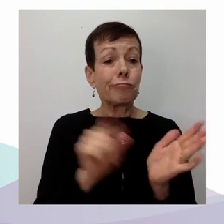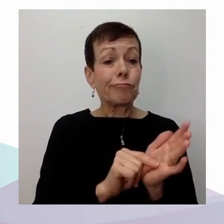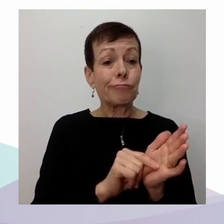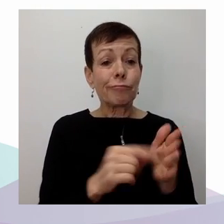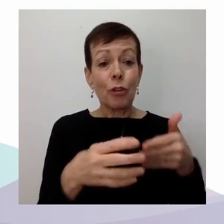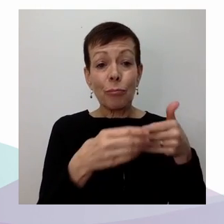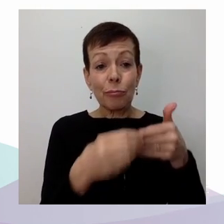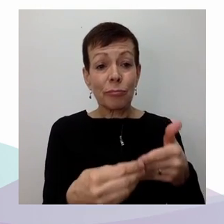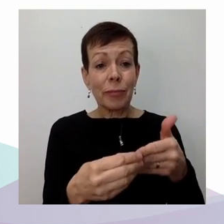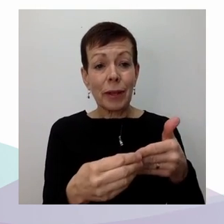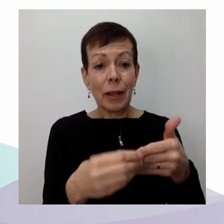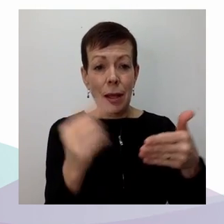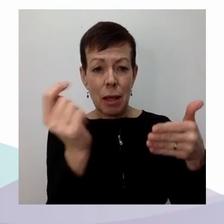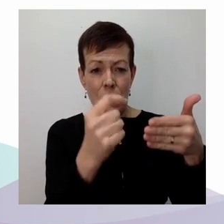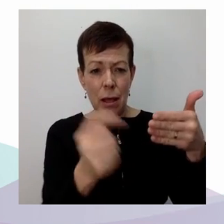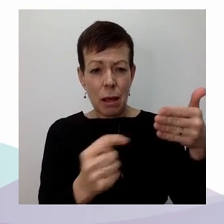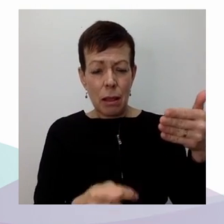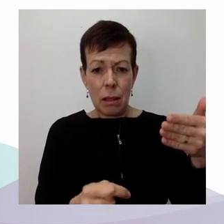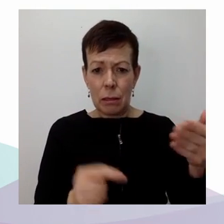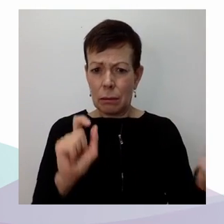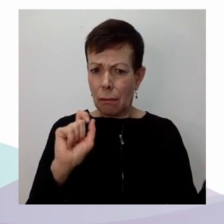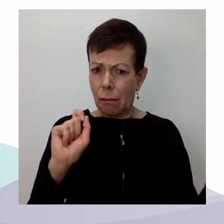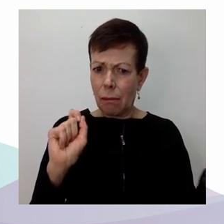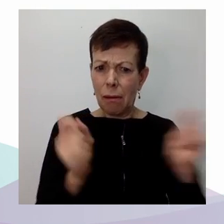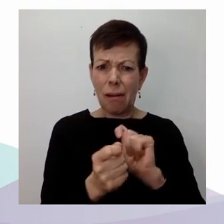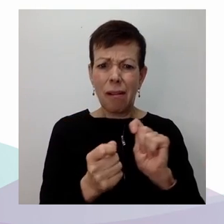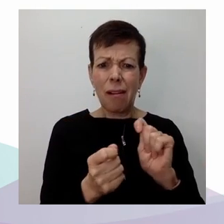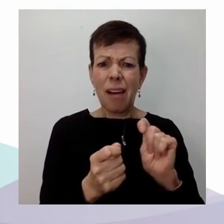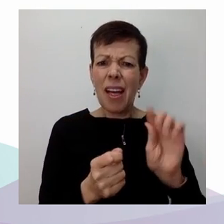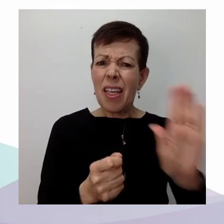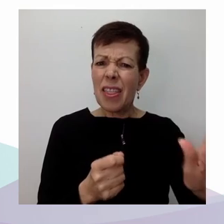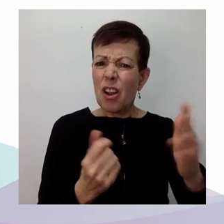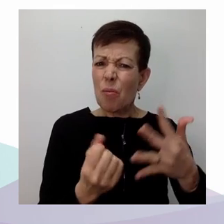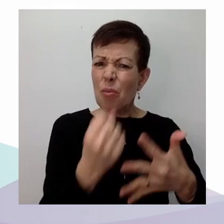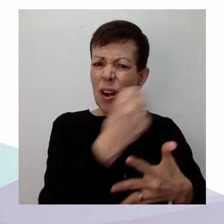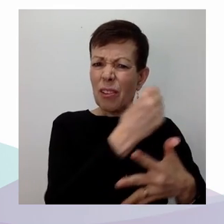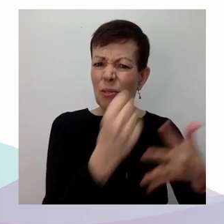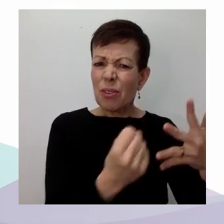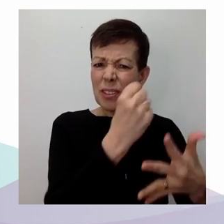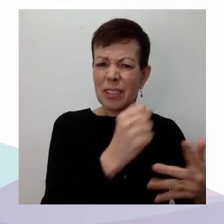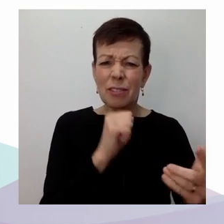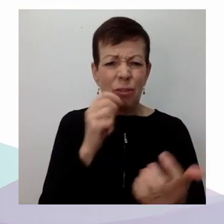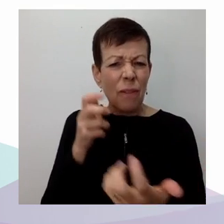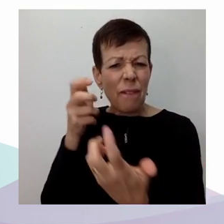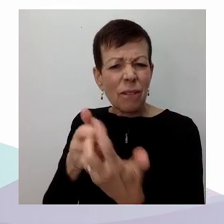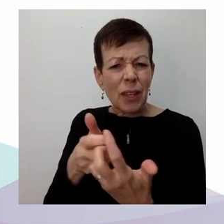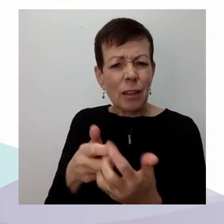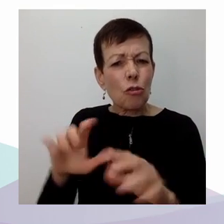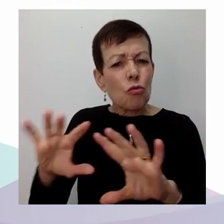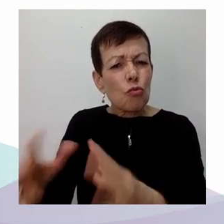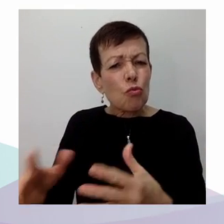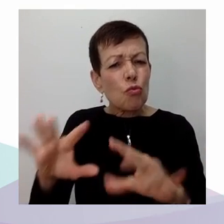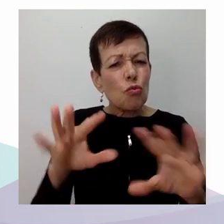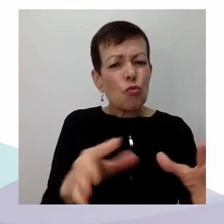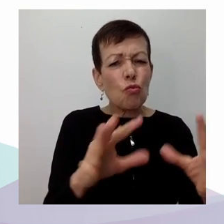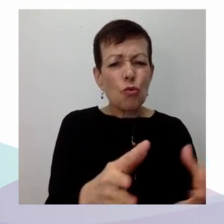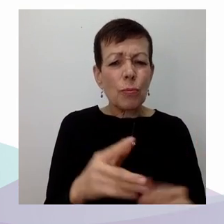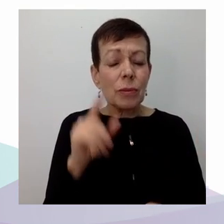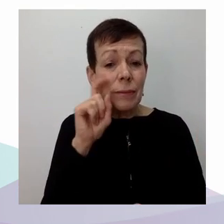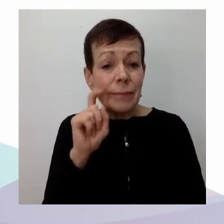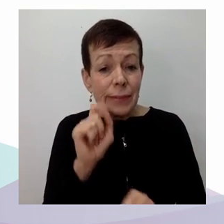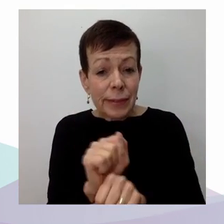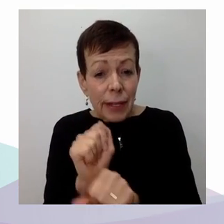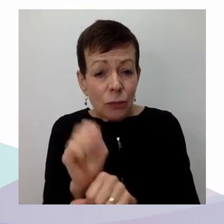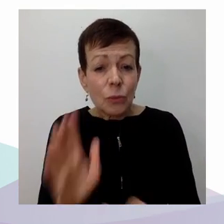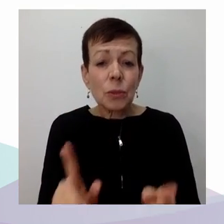terrain, eh bien là, il risque d'y avoir des programmes qui ne sont pas adaptés aux véritables réalités.